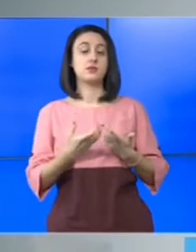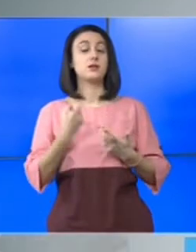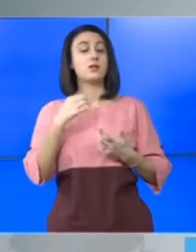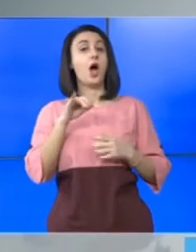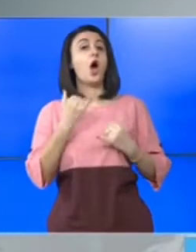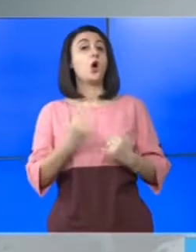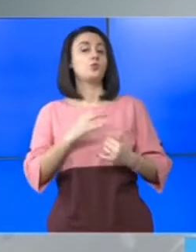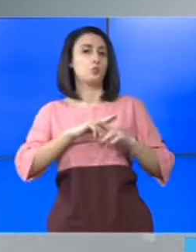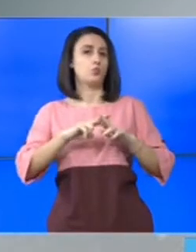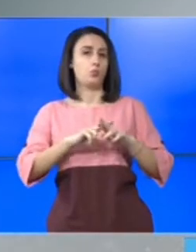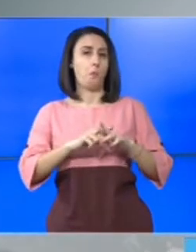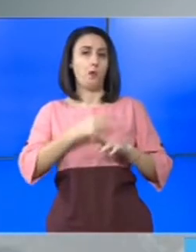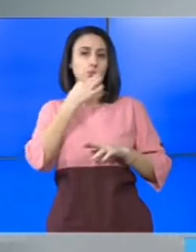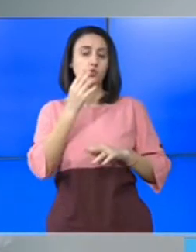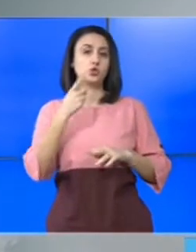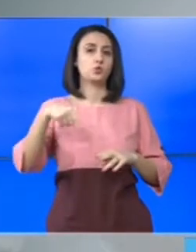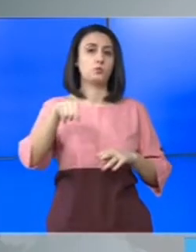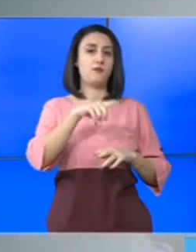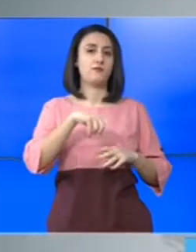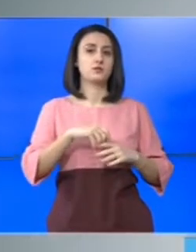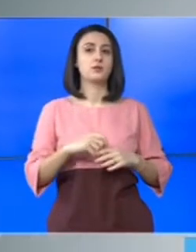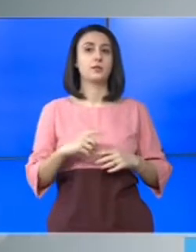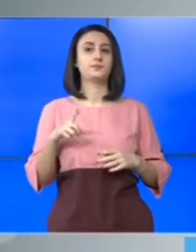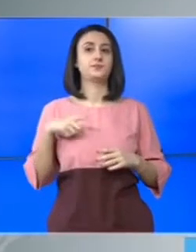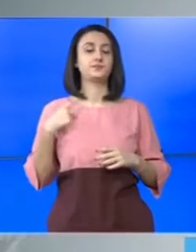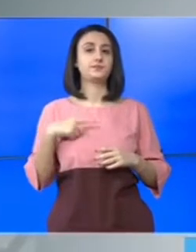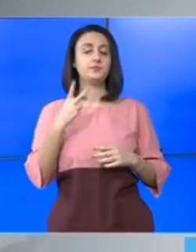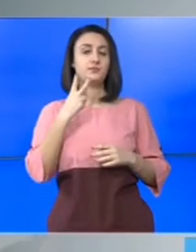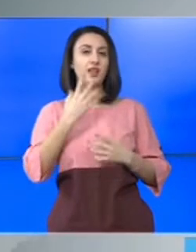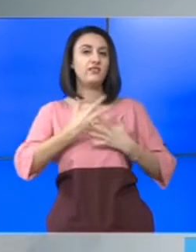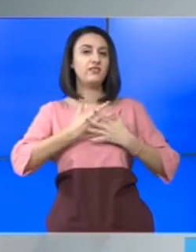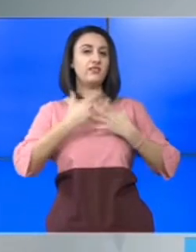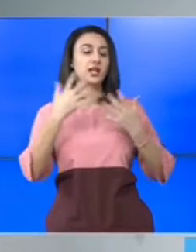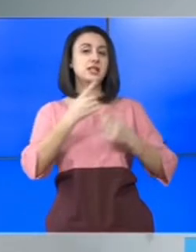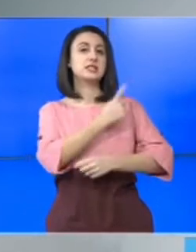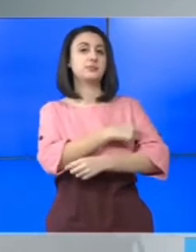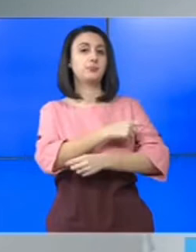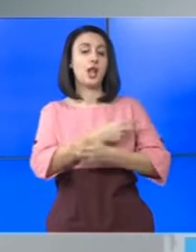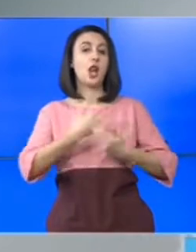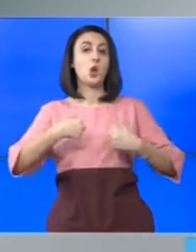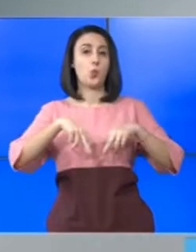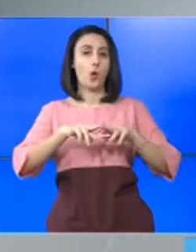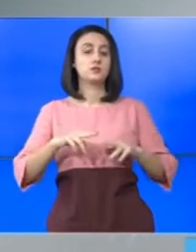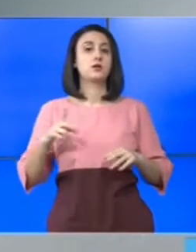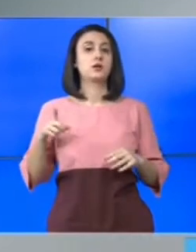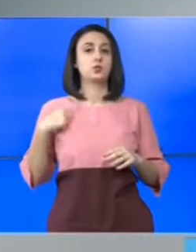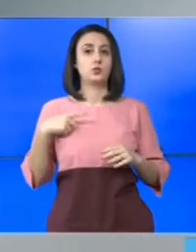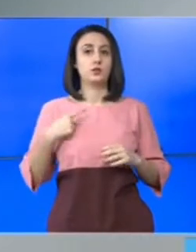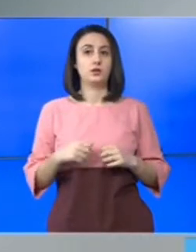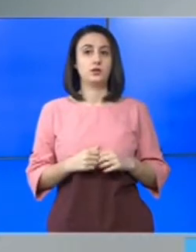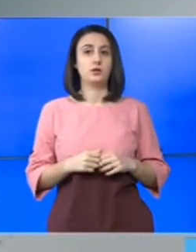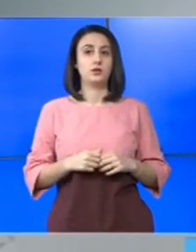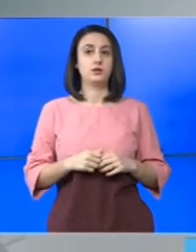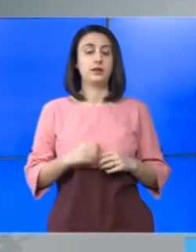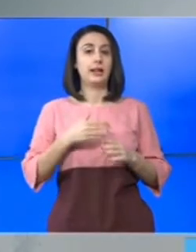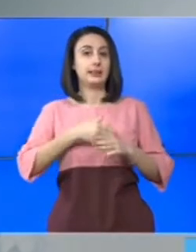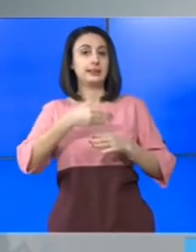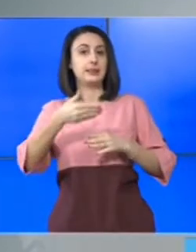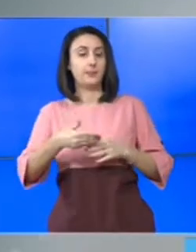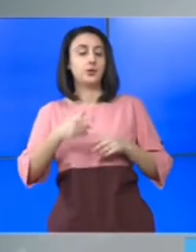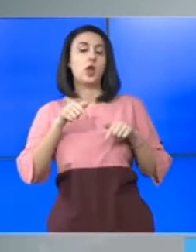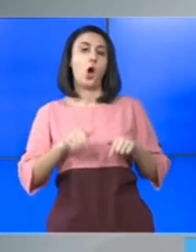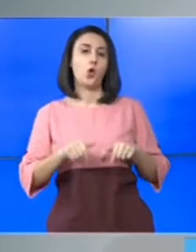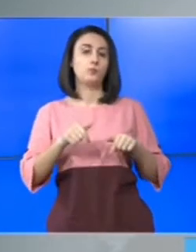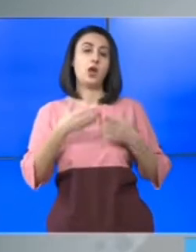acum, după cum ați spus și dumneavoastră, e evident că spitalele noastre sunt depășite deja